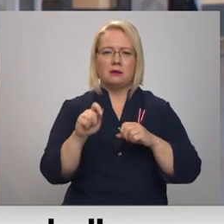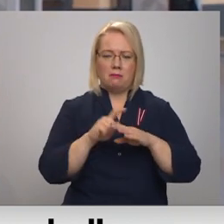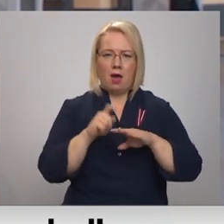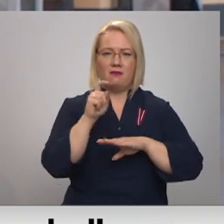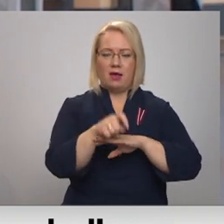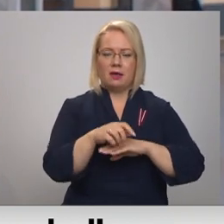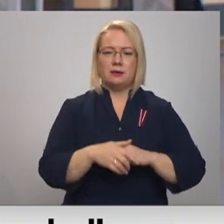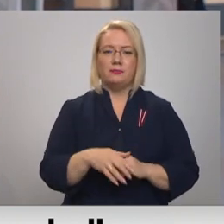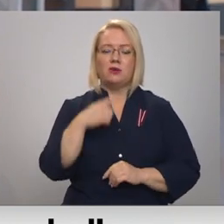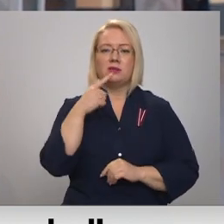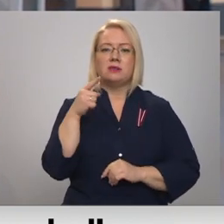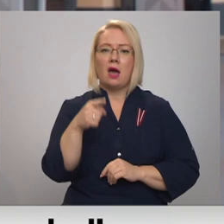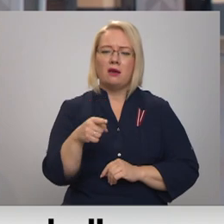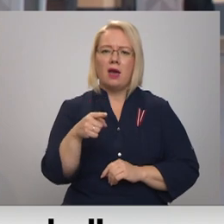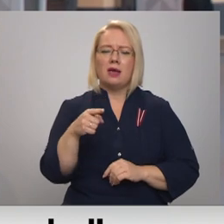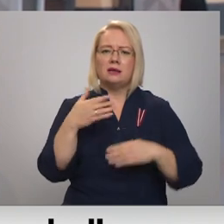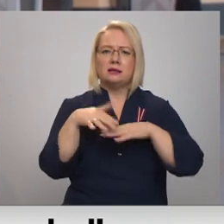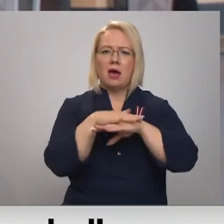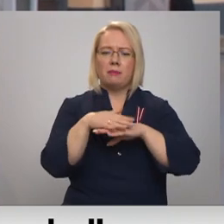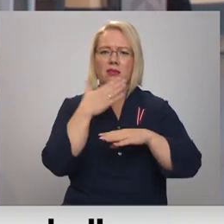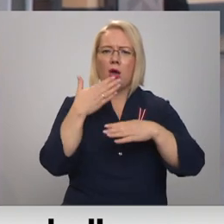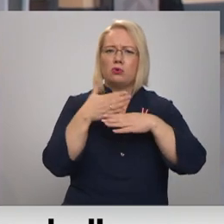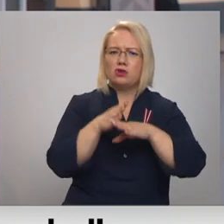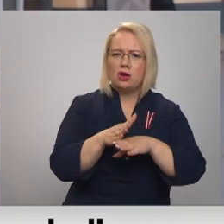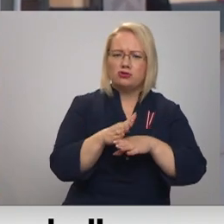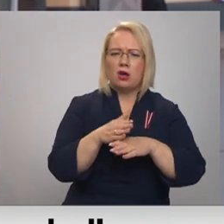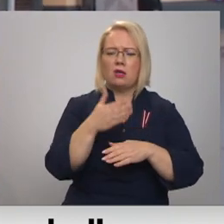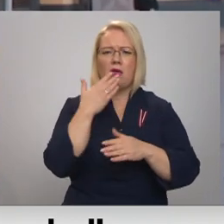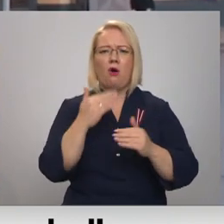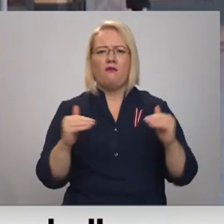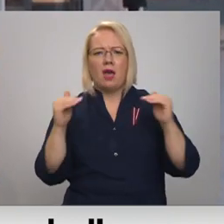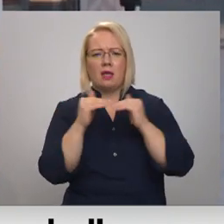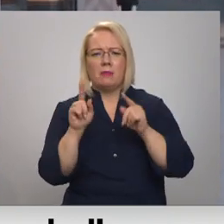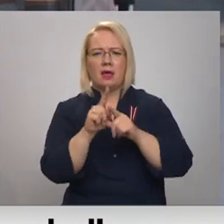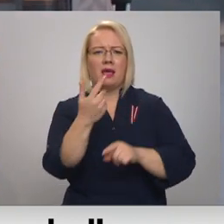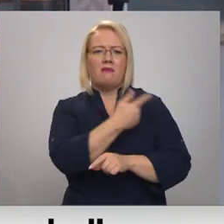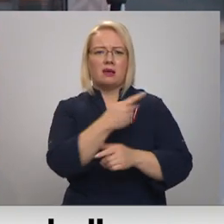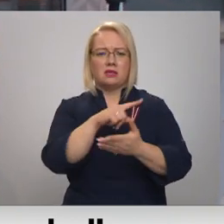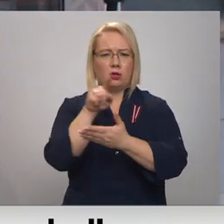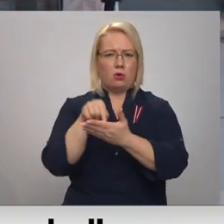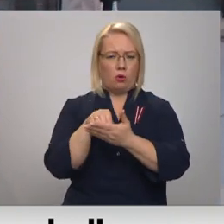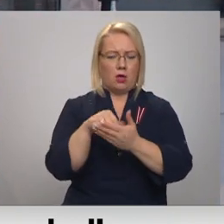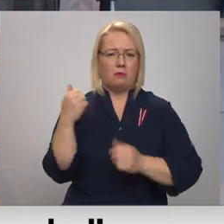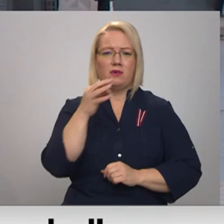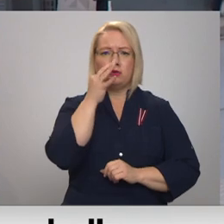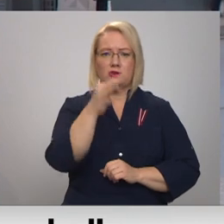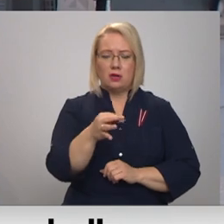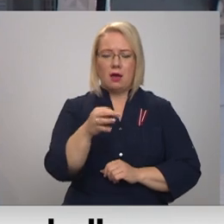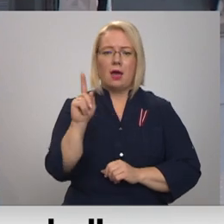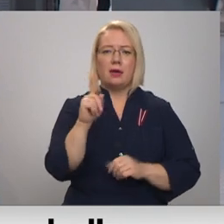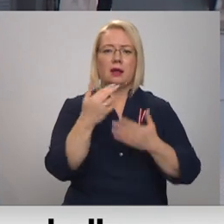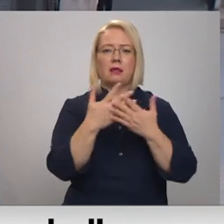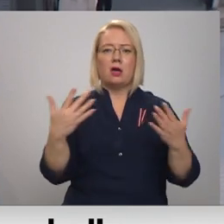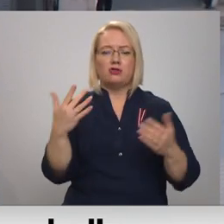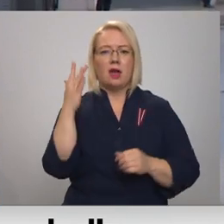Vai jūs kāds sabiedrībā nav parākas sašķēlēt? Šo no sašķēlēt ne tikai nevienlīdzību, bet arī šis vakcīna jautājums? Jā, ir dažādi